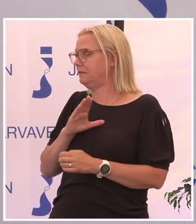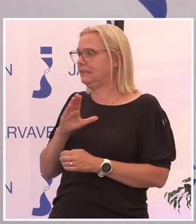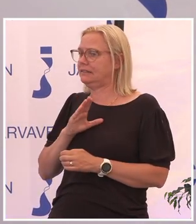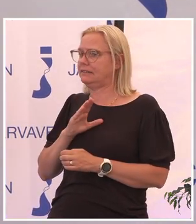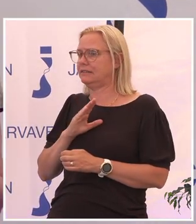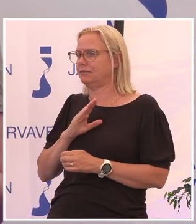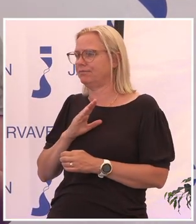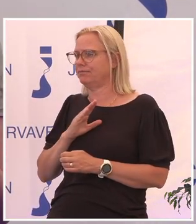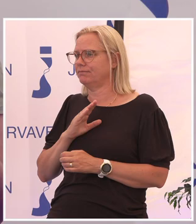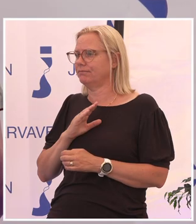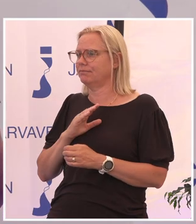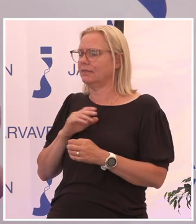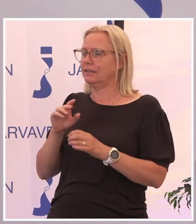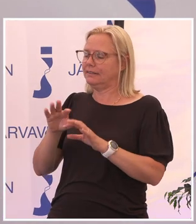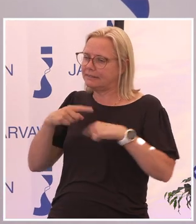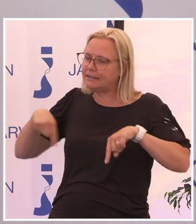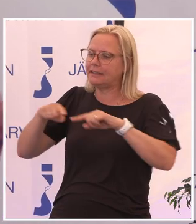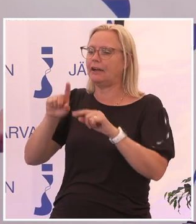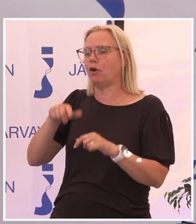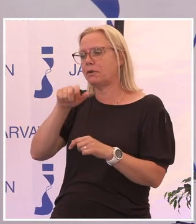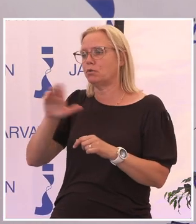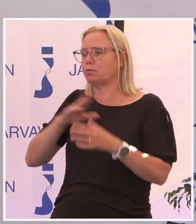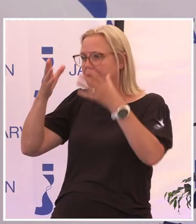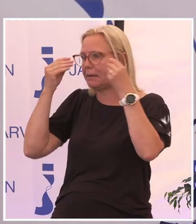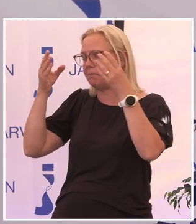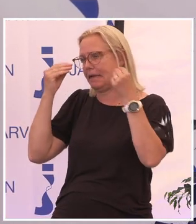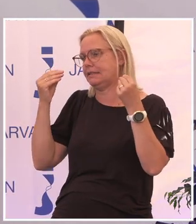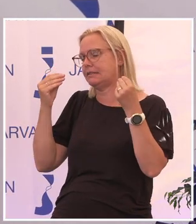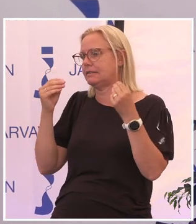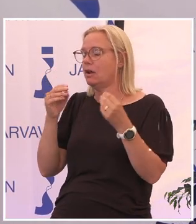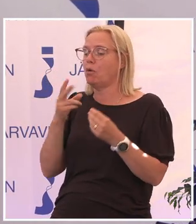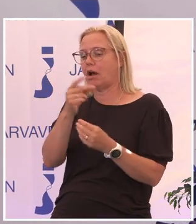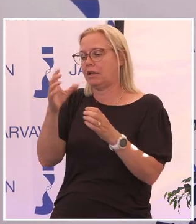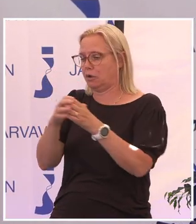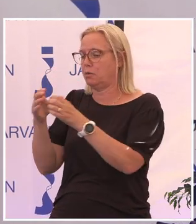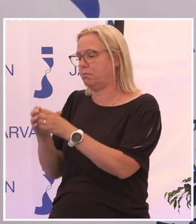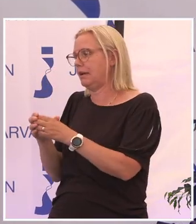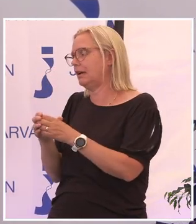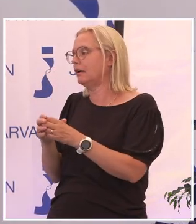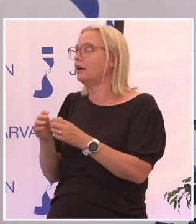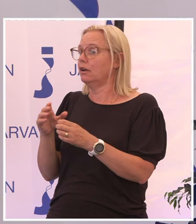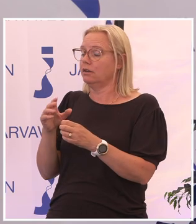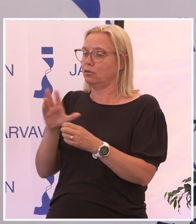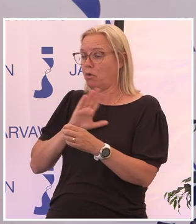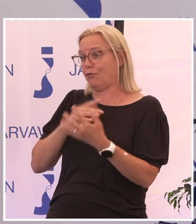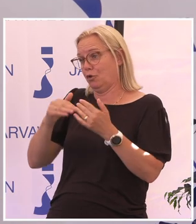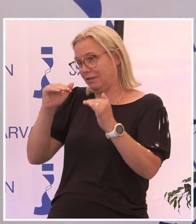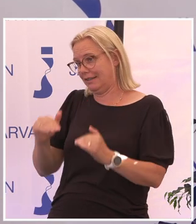cirklar för personer som har demens. Massa saker. Och finns även för andra grupper av personer med funktionsnedsättning.